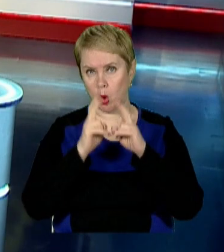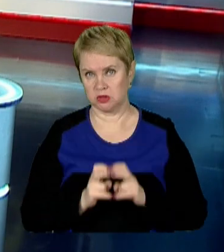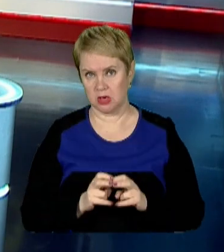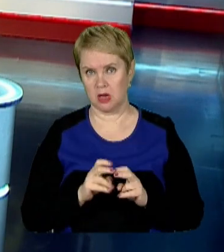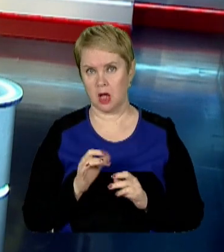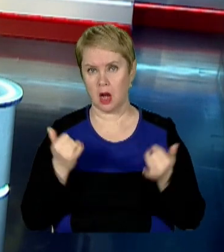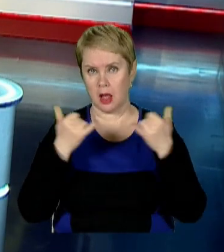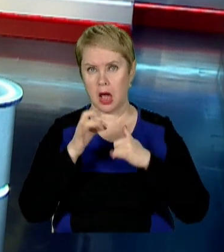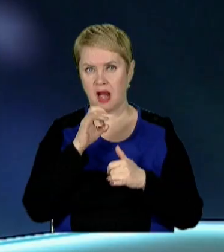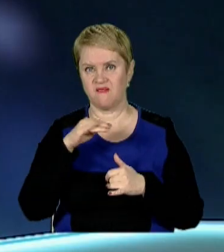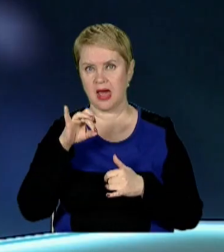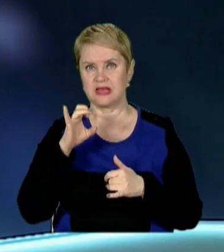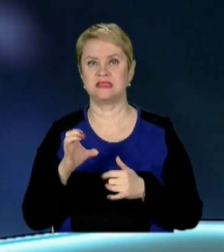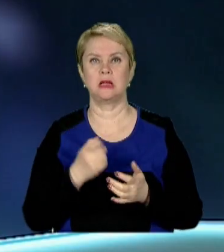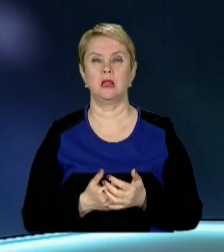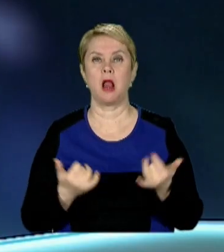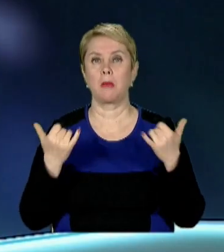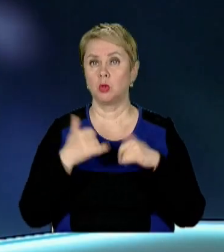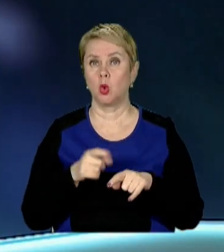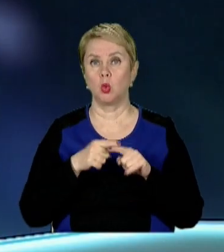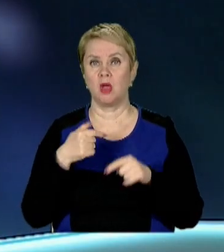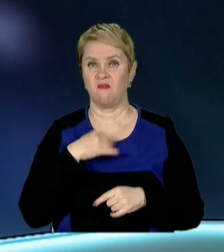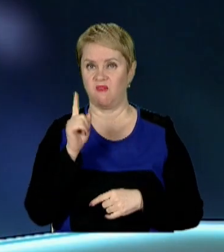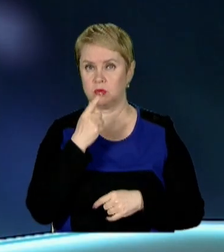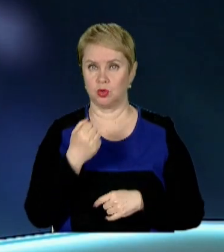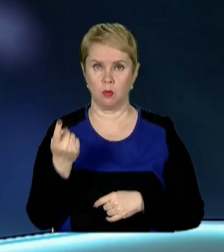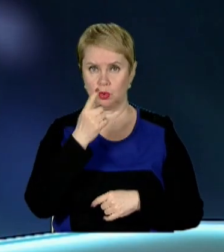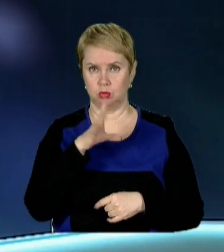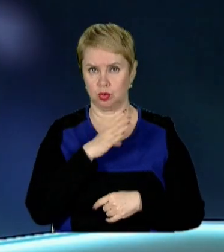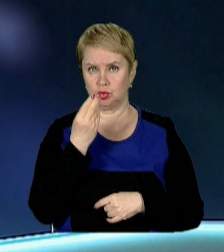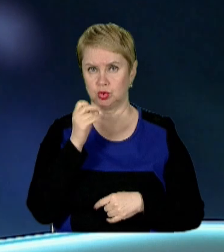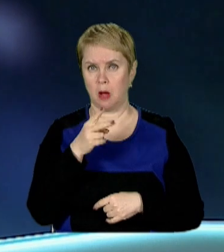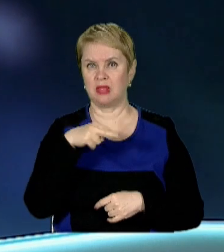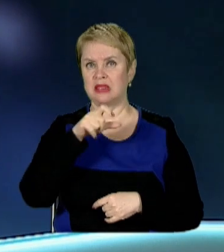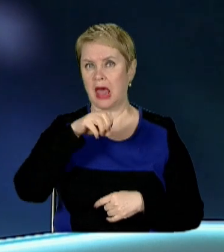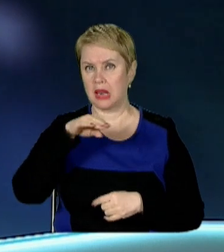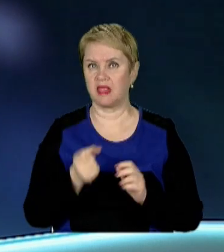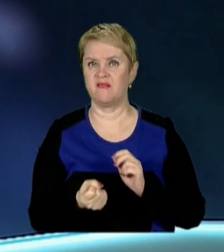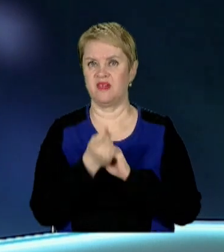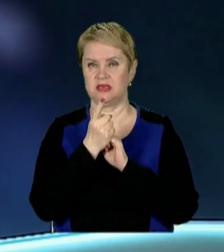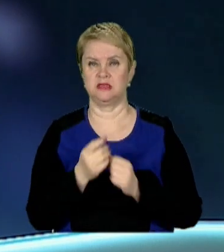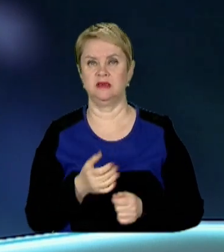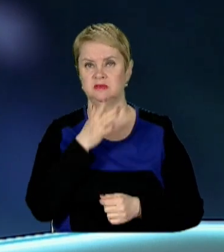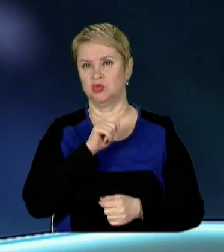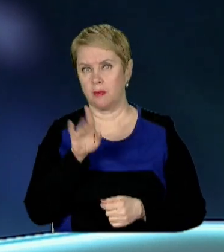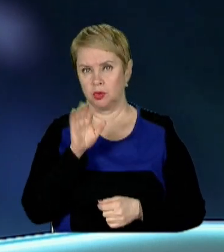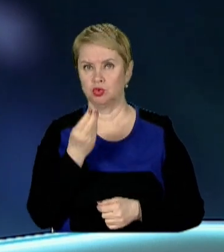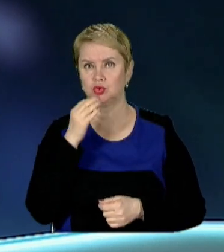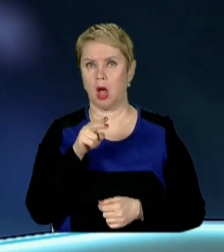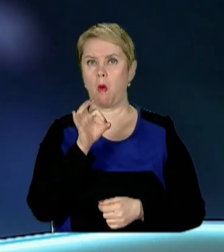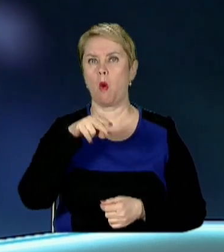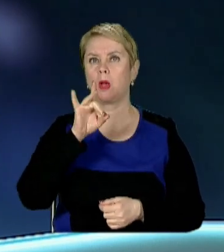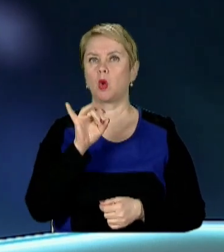референс-лабораторії. І у нас в області, вперше, був штам Дельта, виявлений свій час, потім був штам